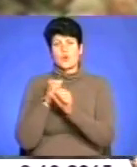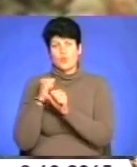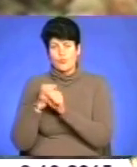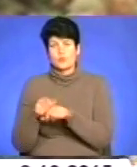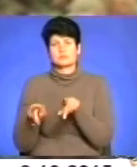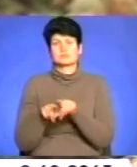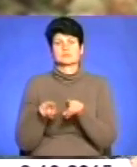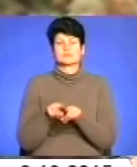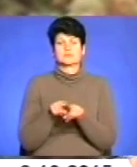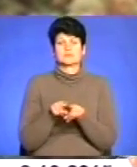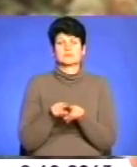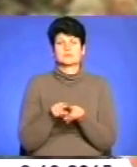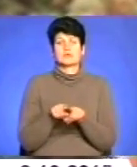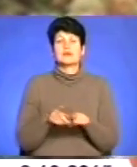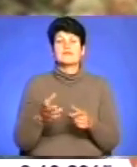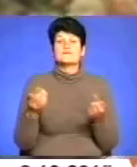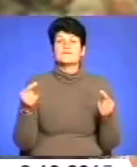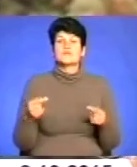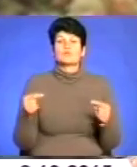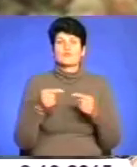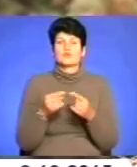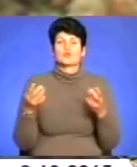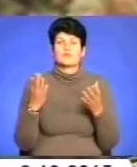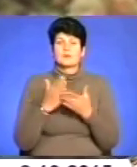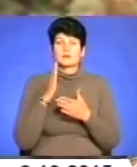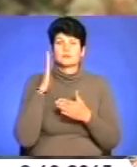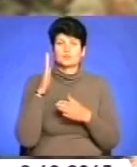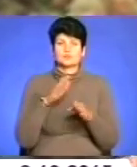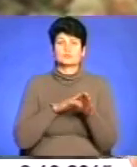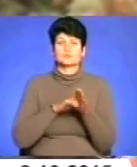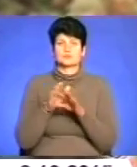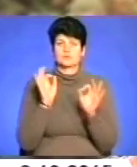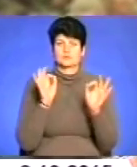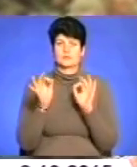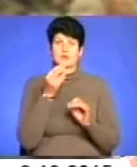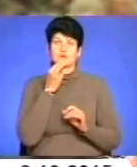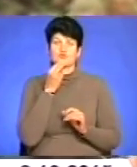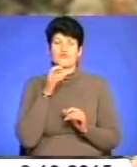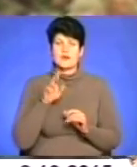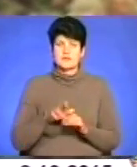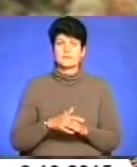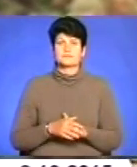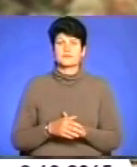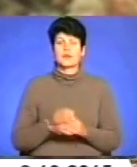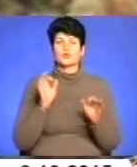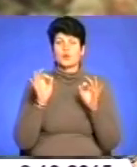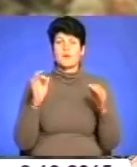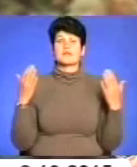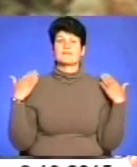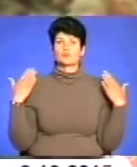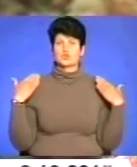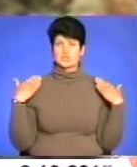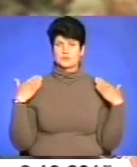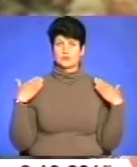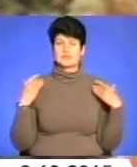робочих місцях. Відповідно, має бути повноцінне харчування, нормальний відпочинок